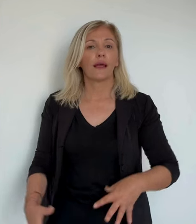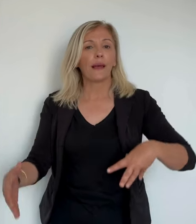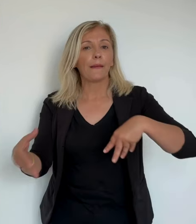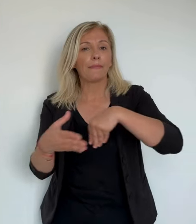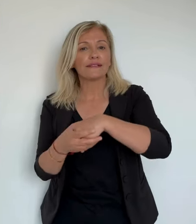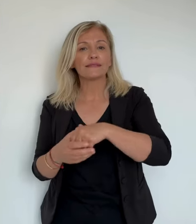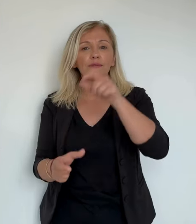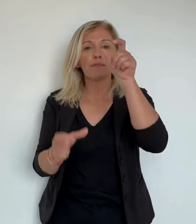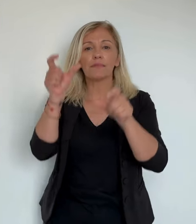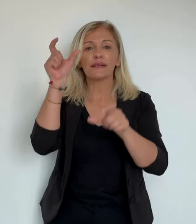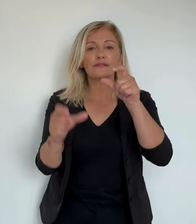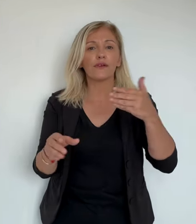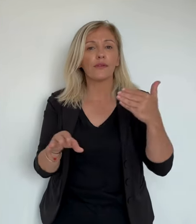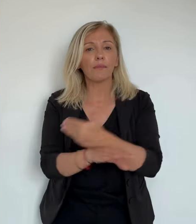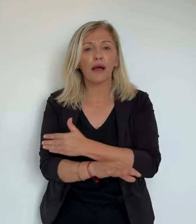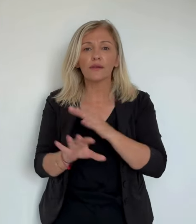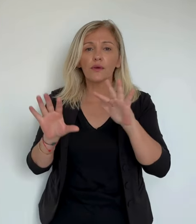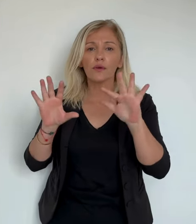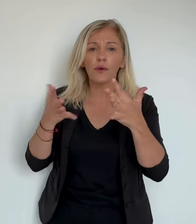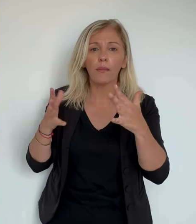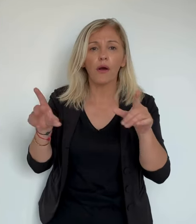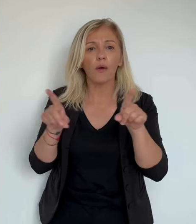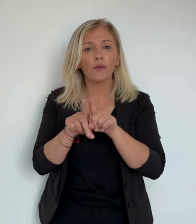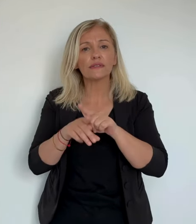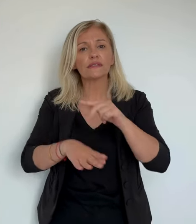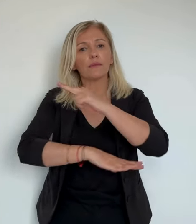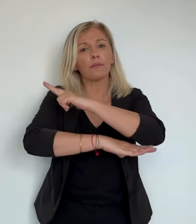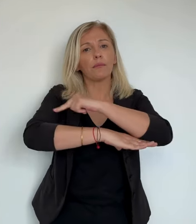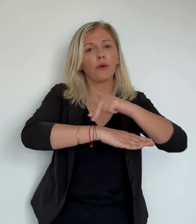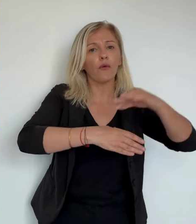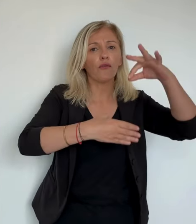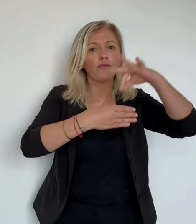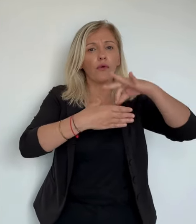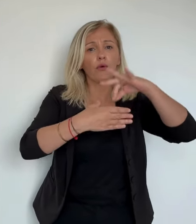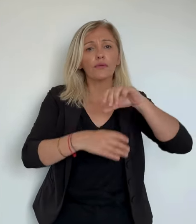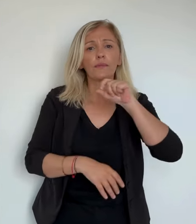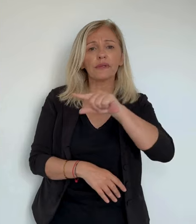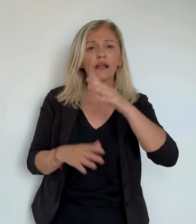Que peut-on dire de cette participation et peut-être de l'ambiance dans ce bureau ?